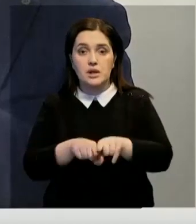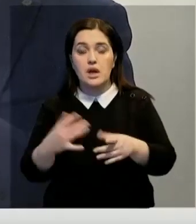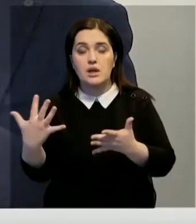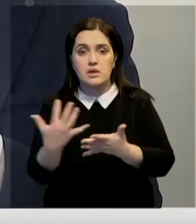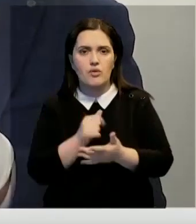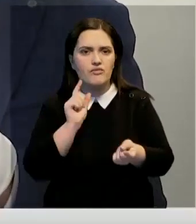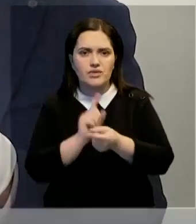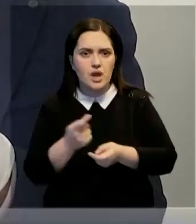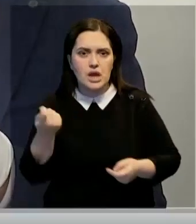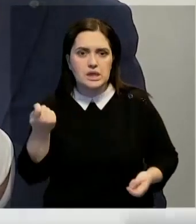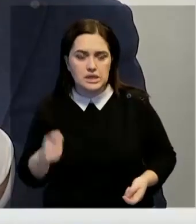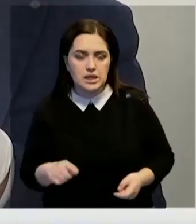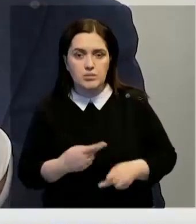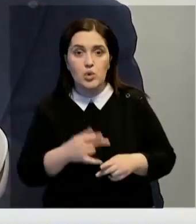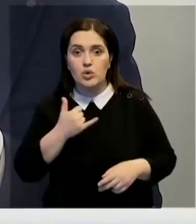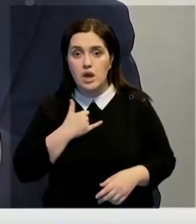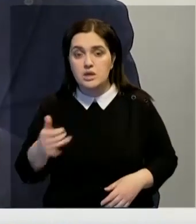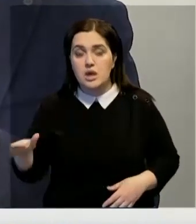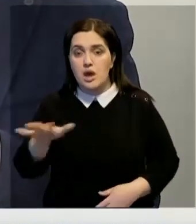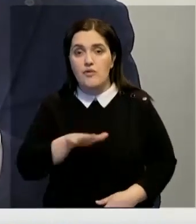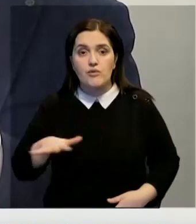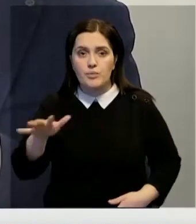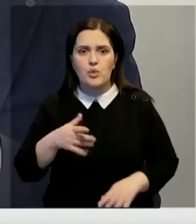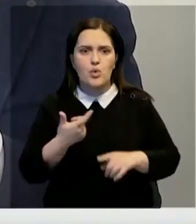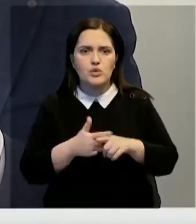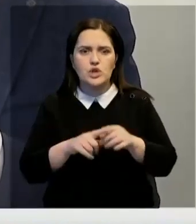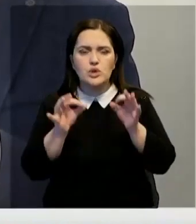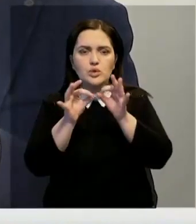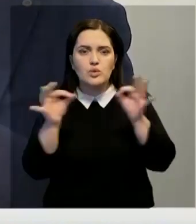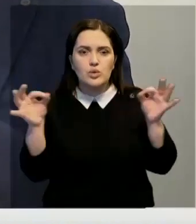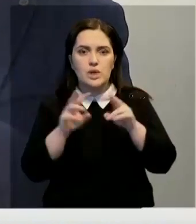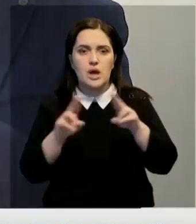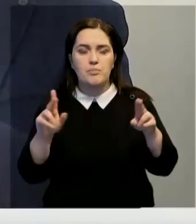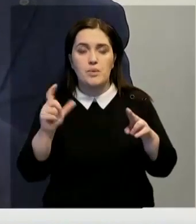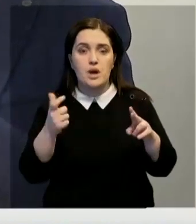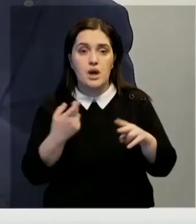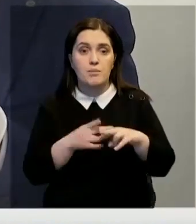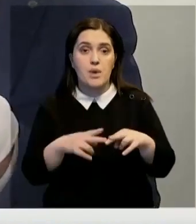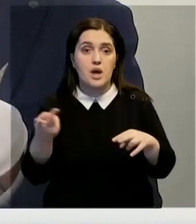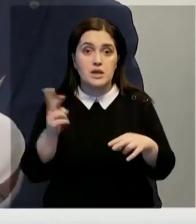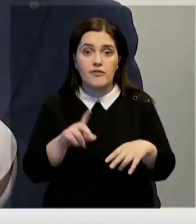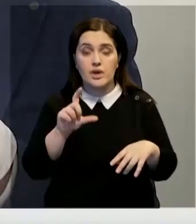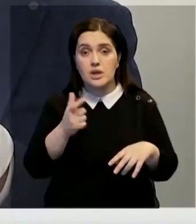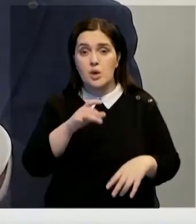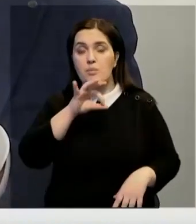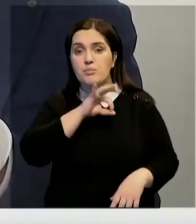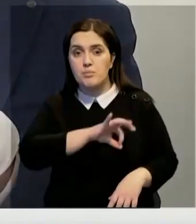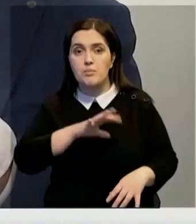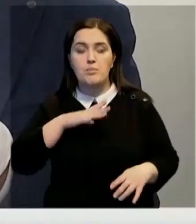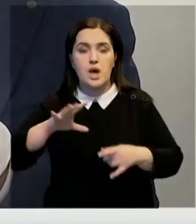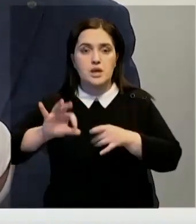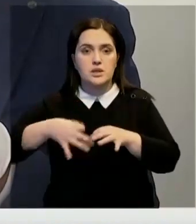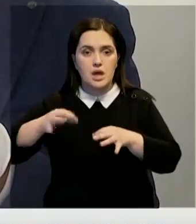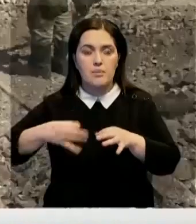встречаются редко, особенно у нас в области. Очень тонкие, как современные иглы. Вот двусторонние иголки применялись в ткачестве